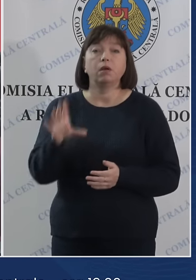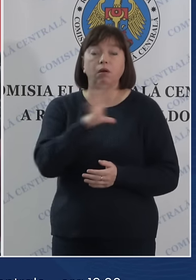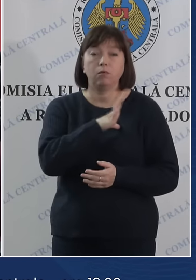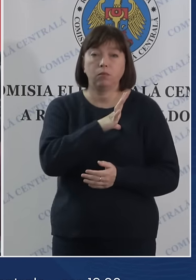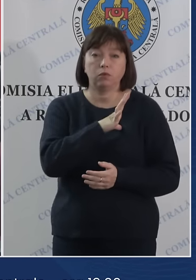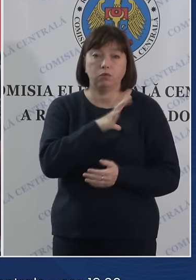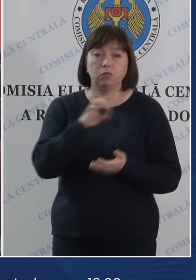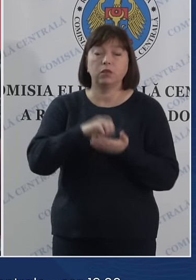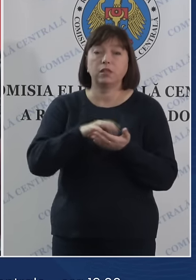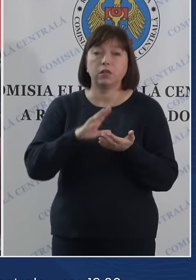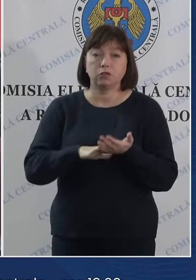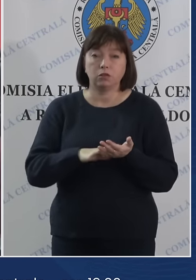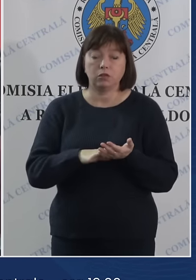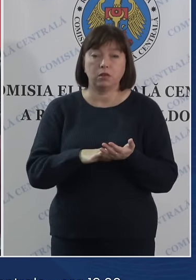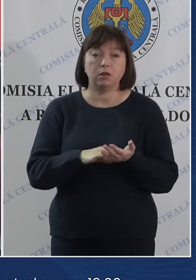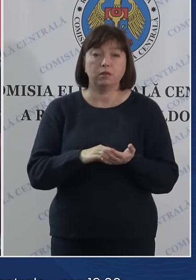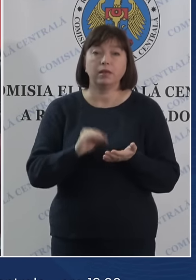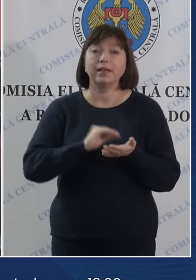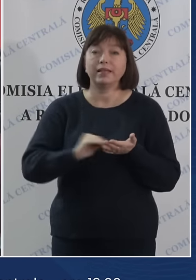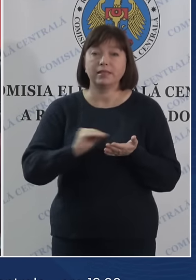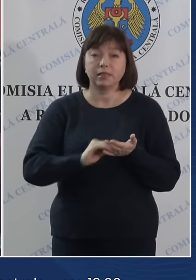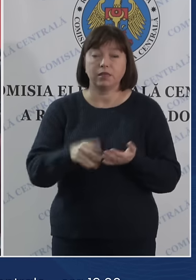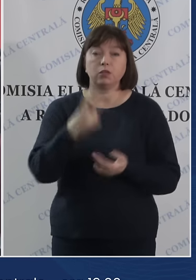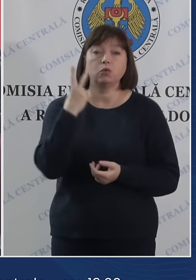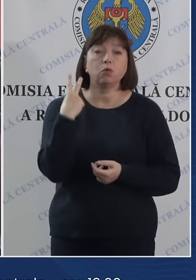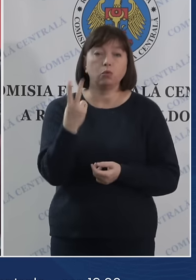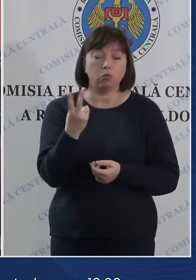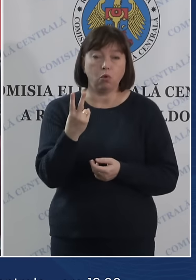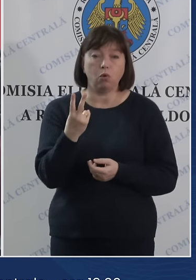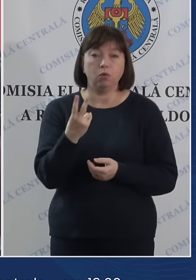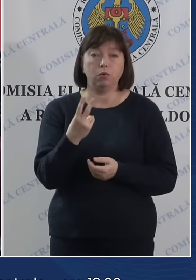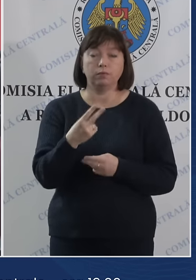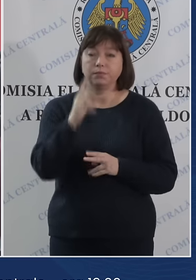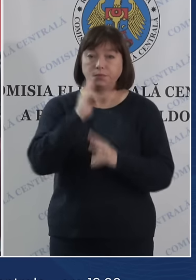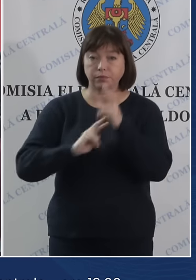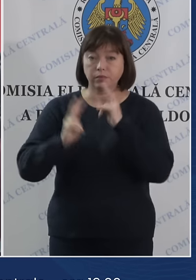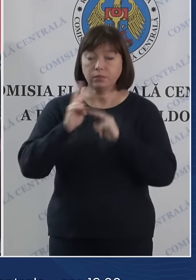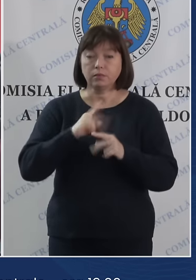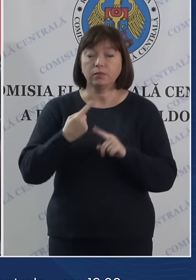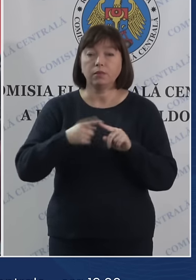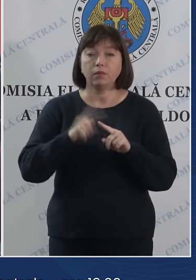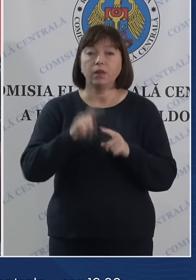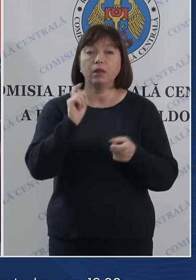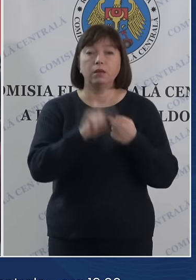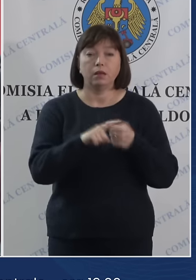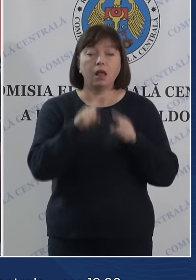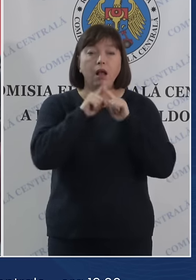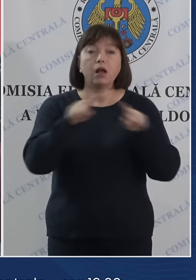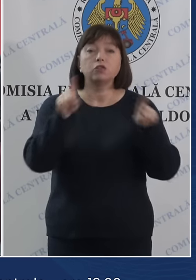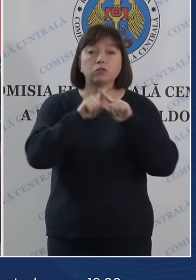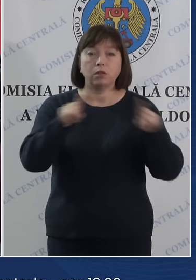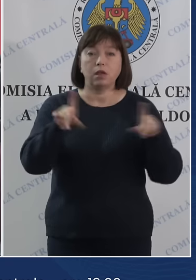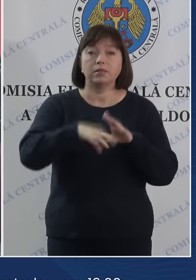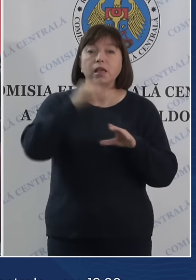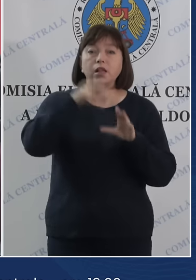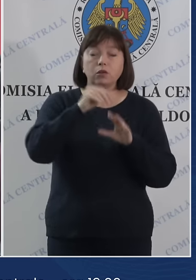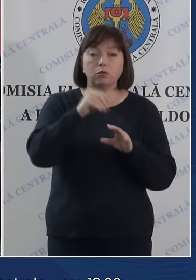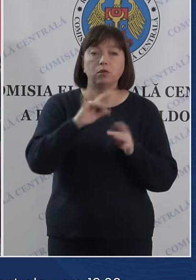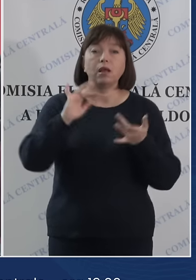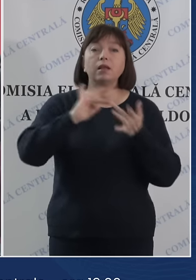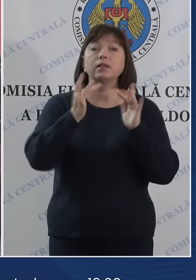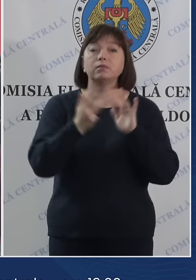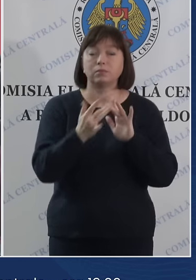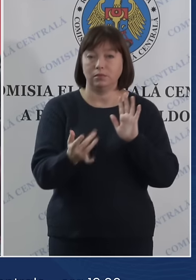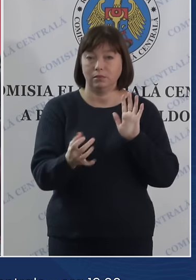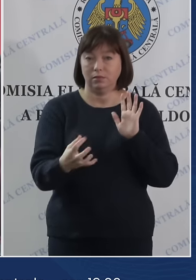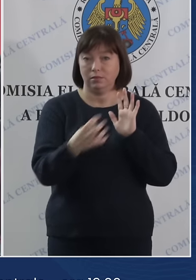avut înregistrate înscris două adresări, una se referă la agitație electorală pe rețele de